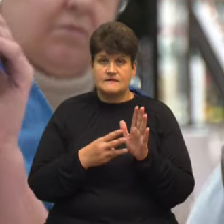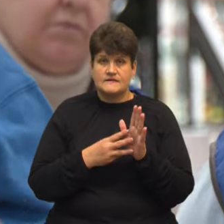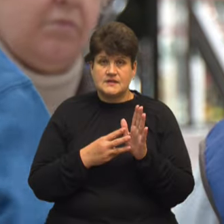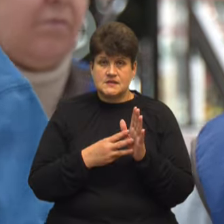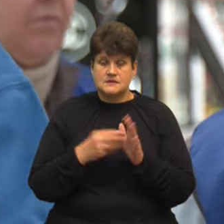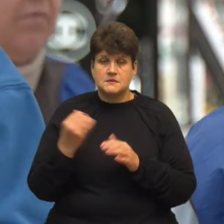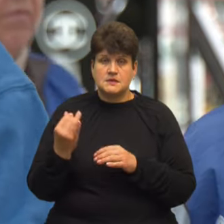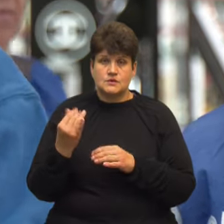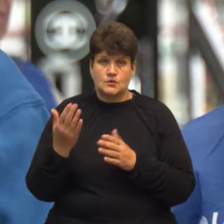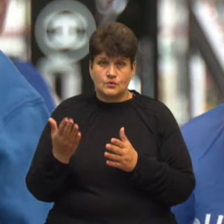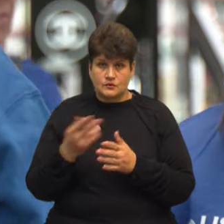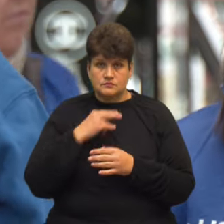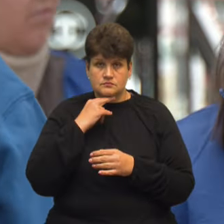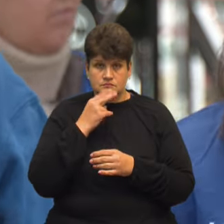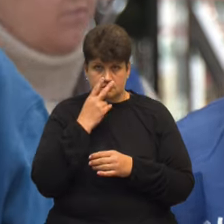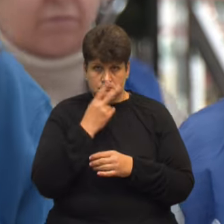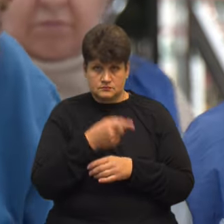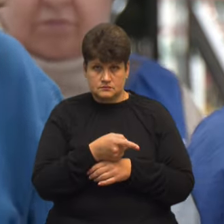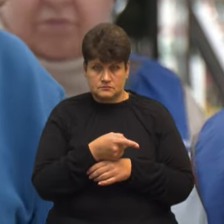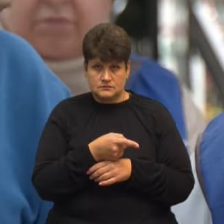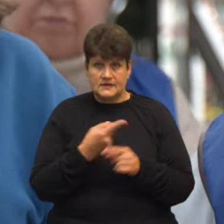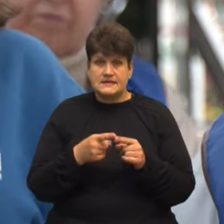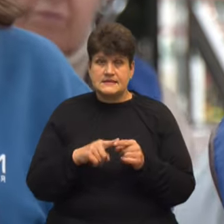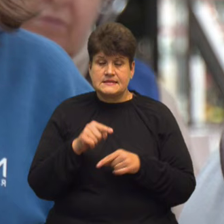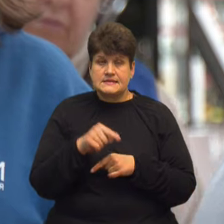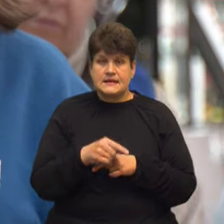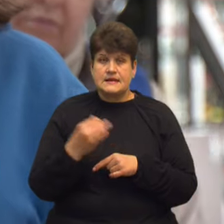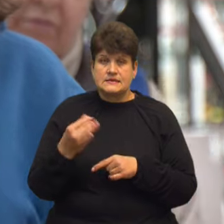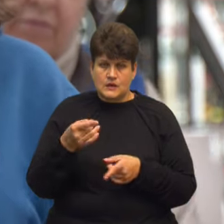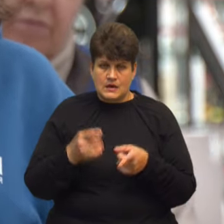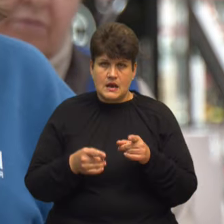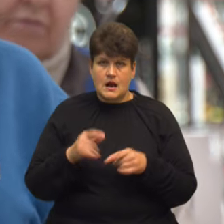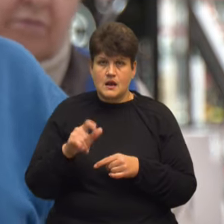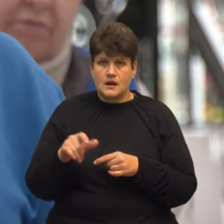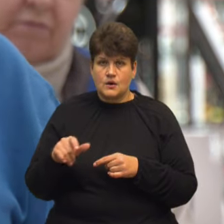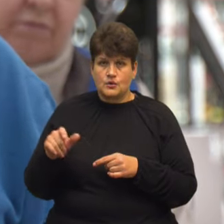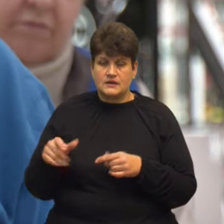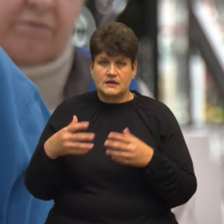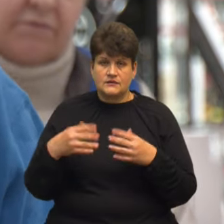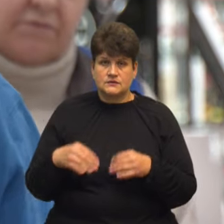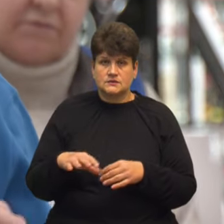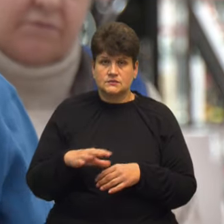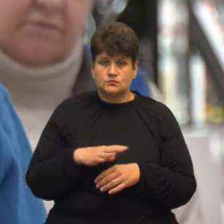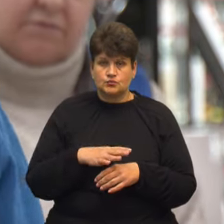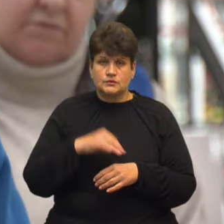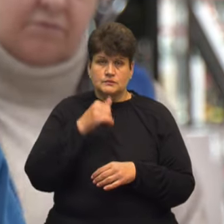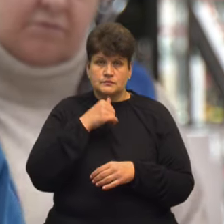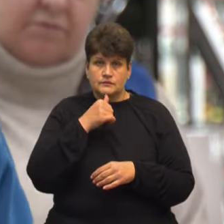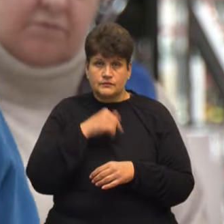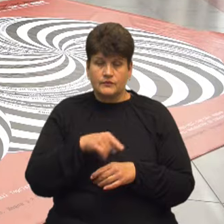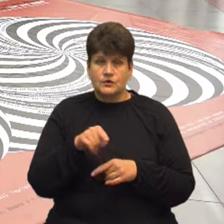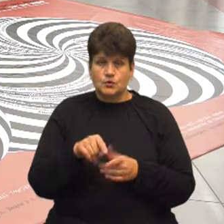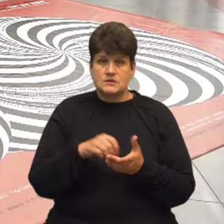Придивіться до них, це історії реальніх людей, які вже побували в експлуатації, вони тут